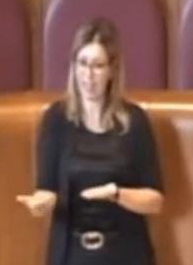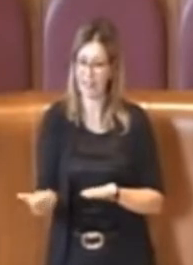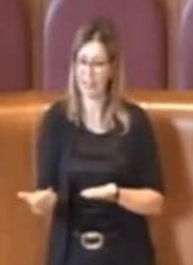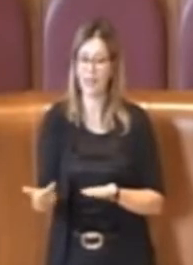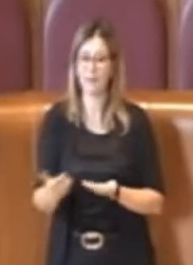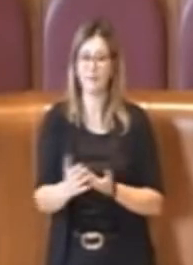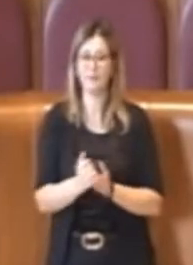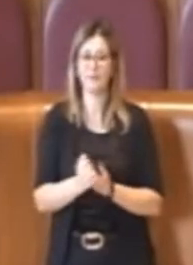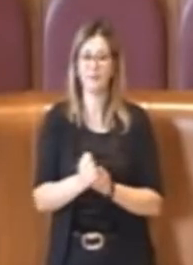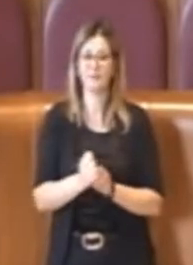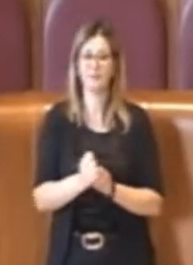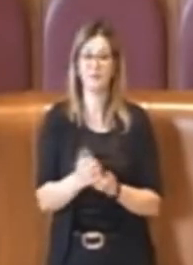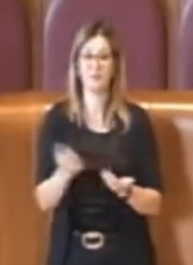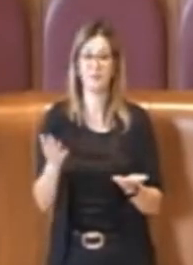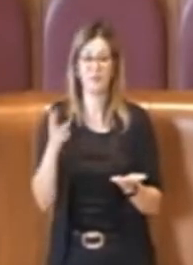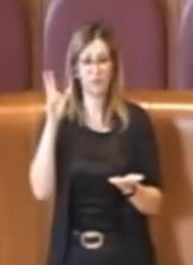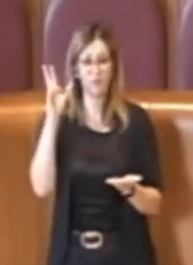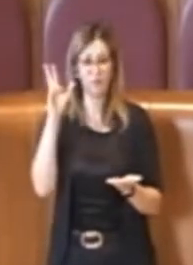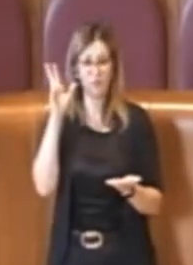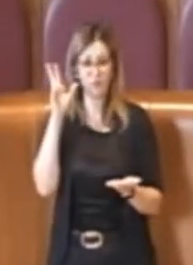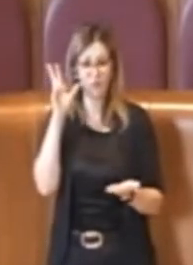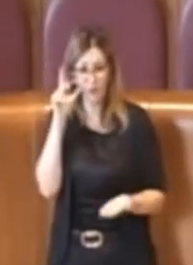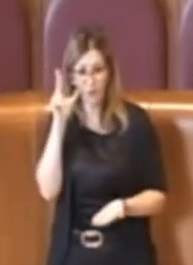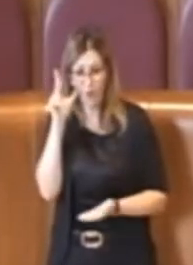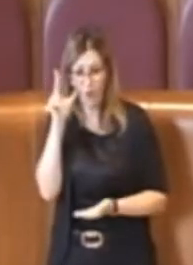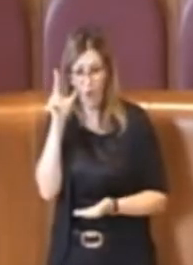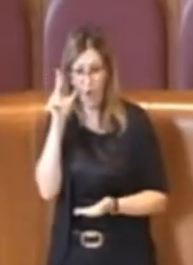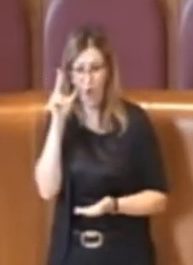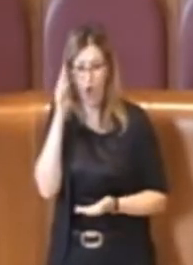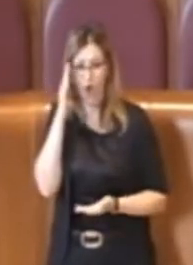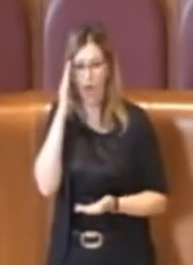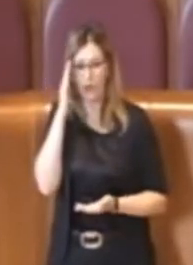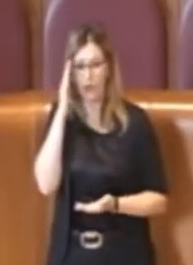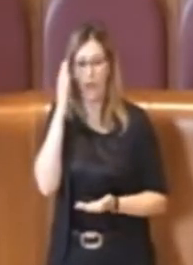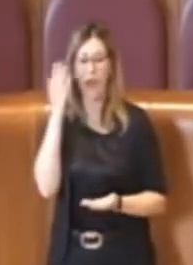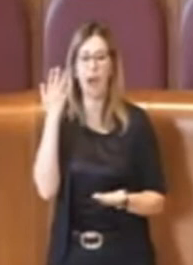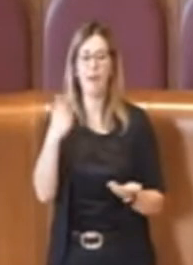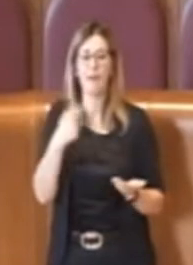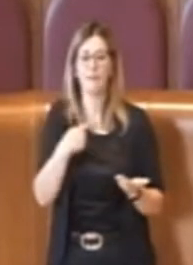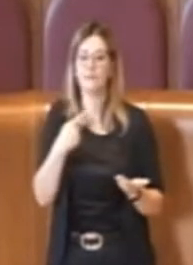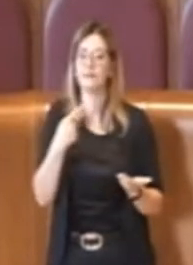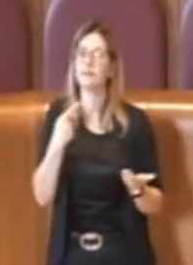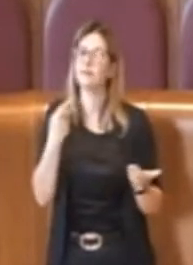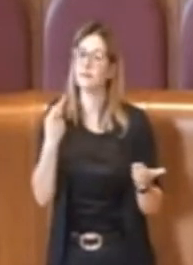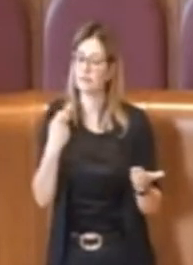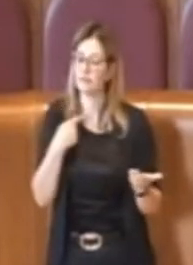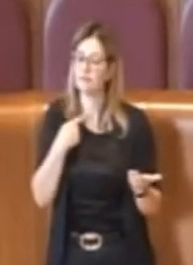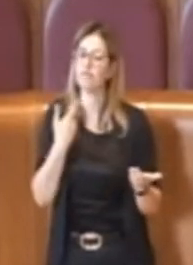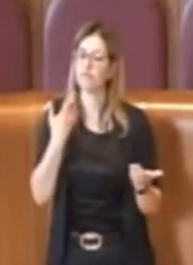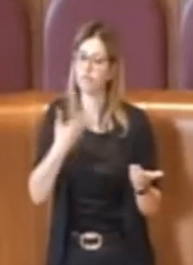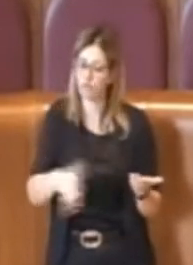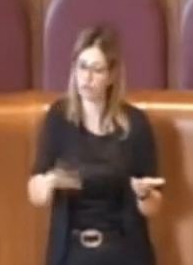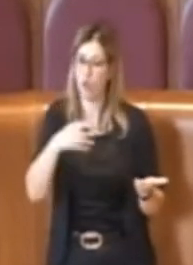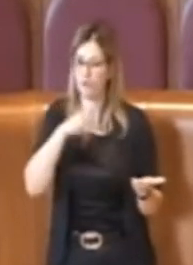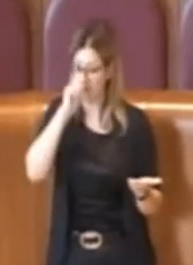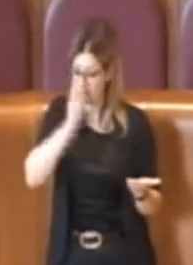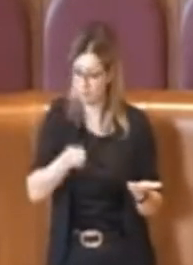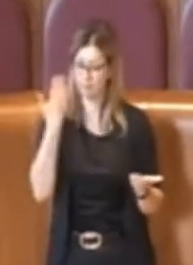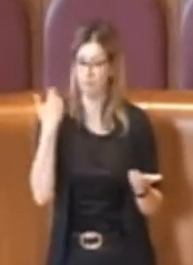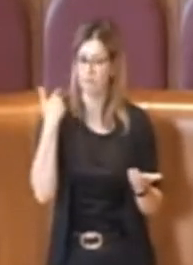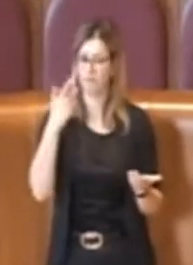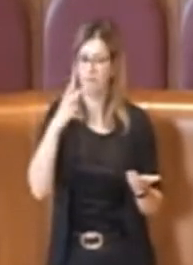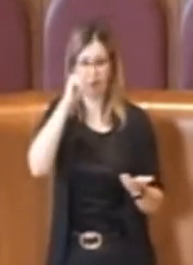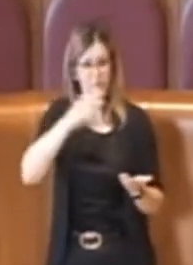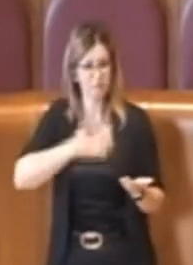Una donna, io ho avuto l'onore di conoscere e di parlare con lei a lungo